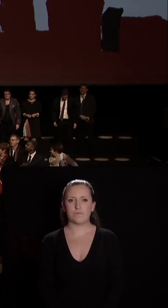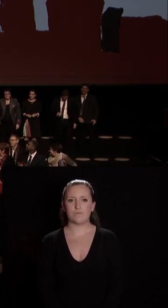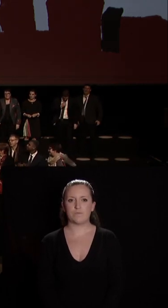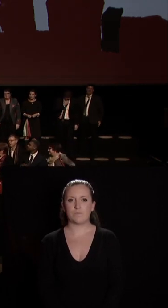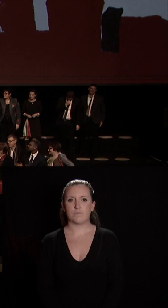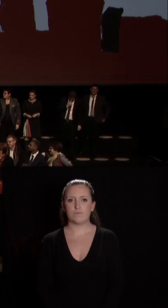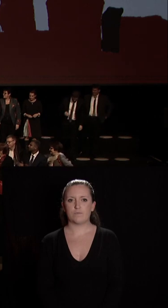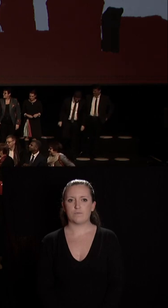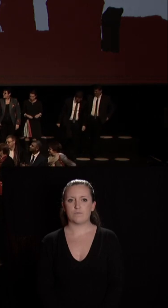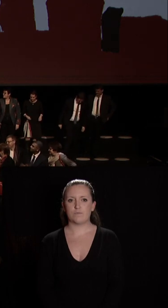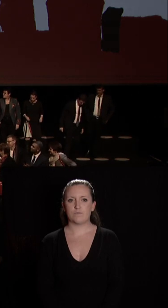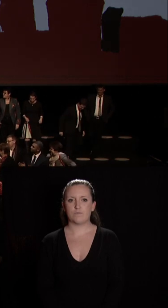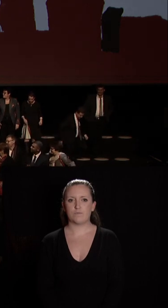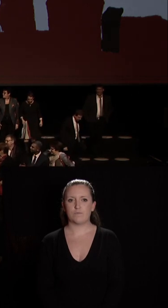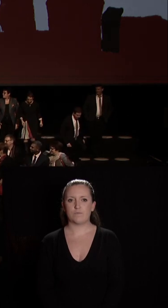Merci.